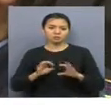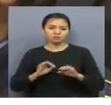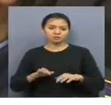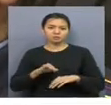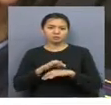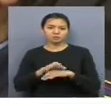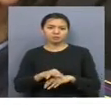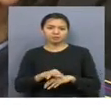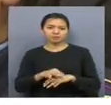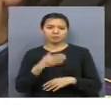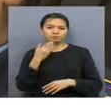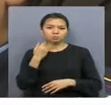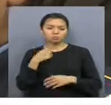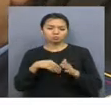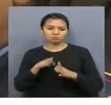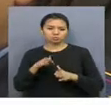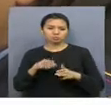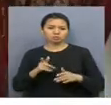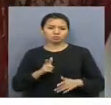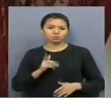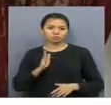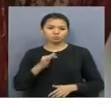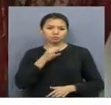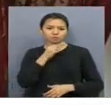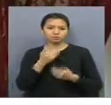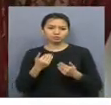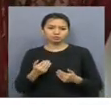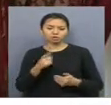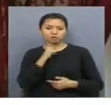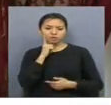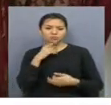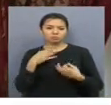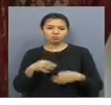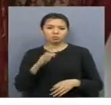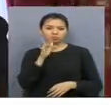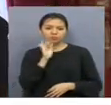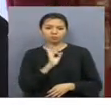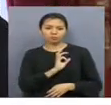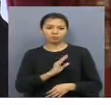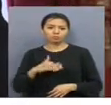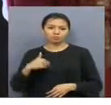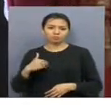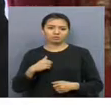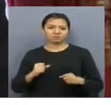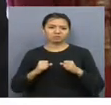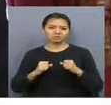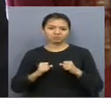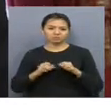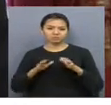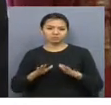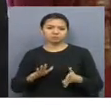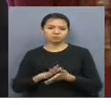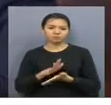ұмыстарын жақсарты жөндегі ұсыныстарын күшетіндігін айтты. Рас өспіріндерге бос уақыттарын тимді өткізу мақсатында спорт секциялардына